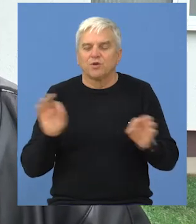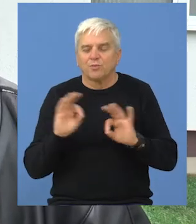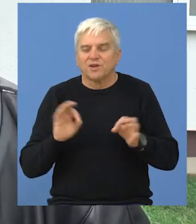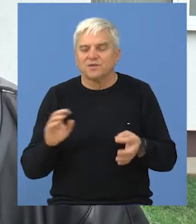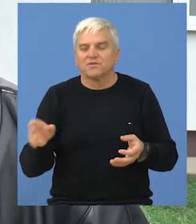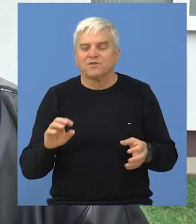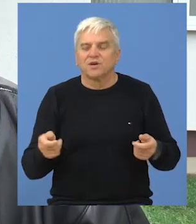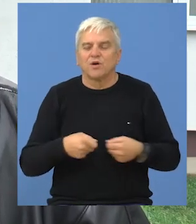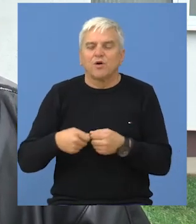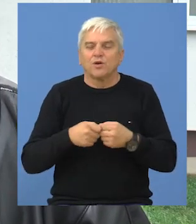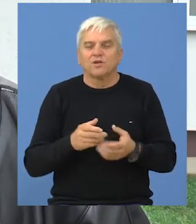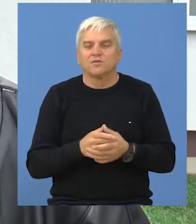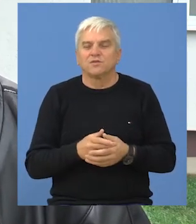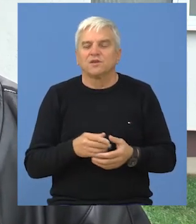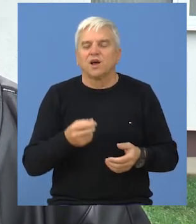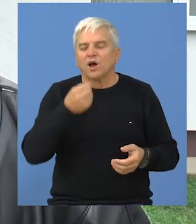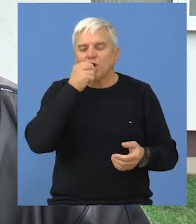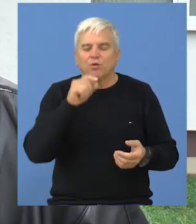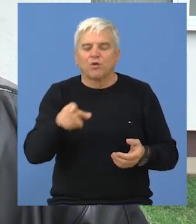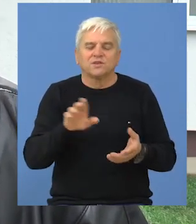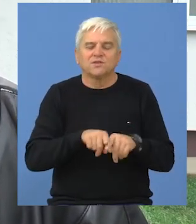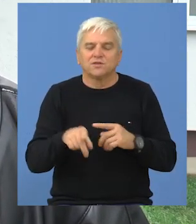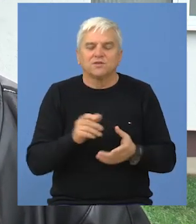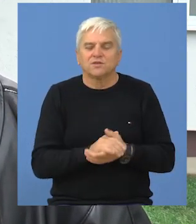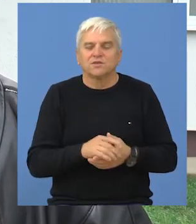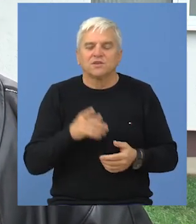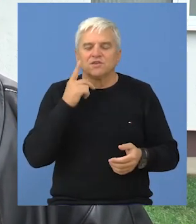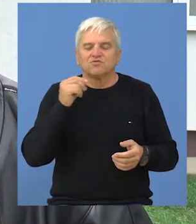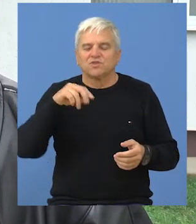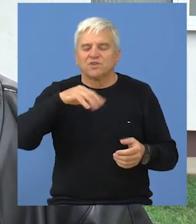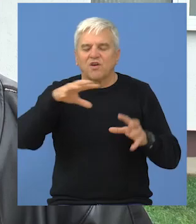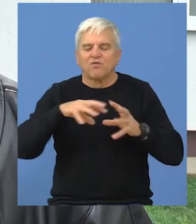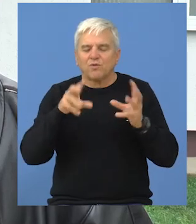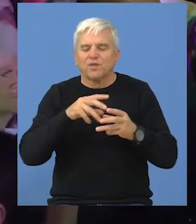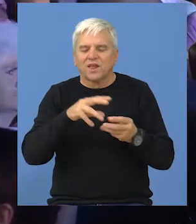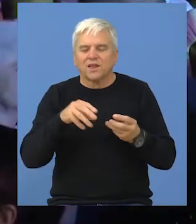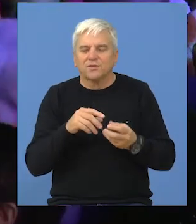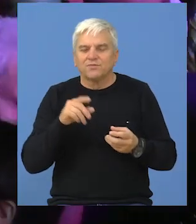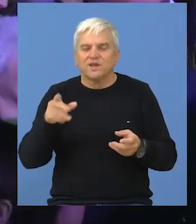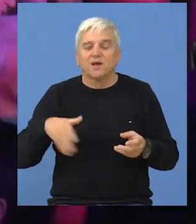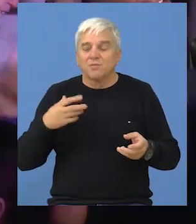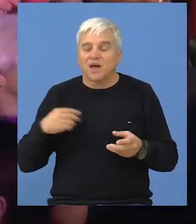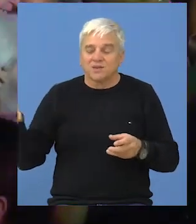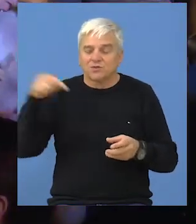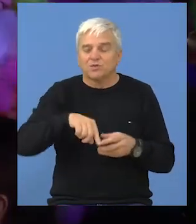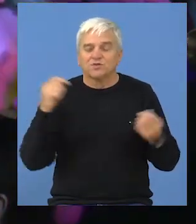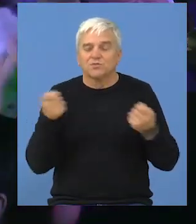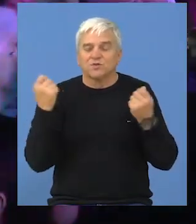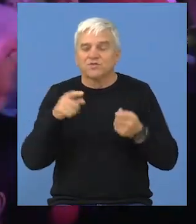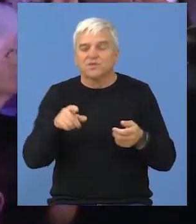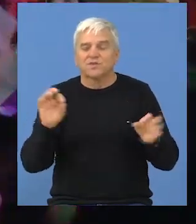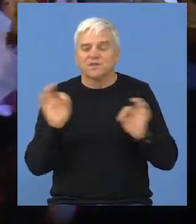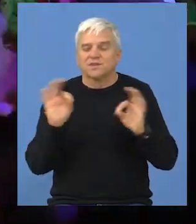biti organizovana, znači, kokice i šećerna vuna. Za najmlađe posetioce